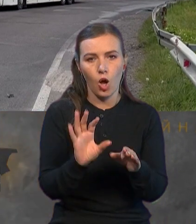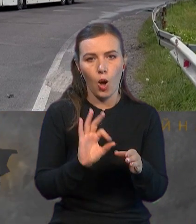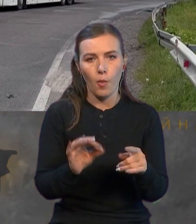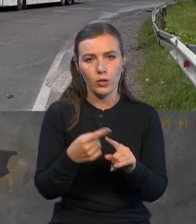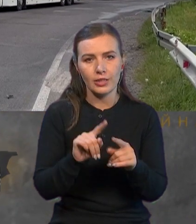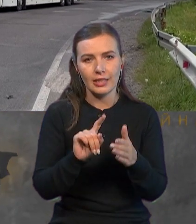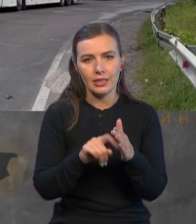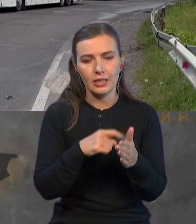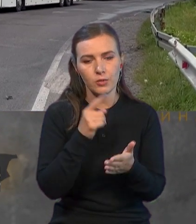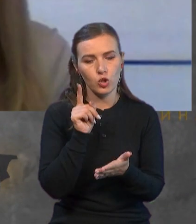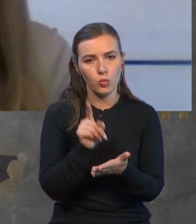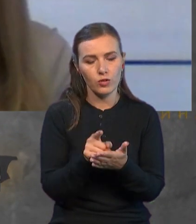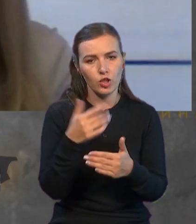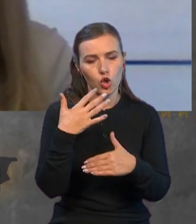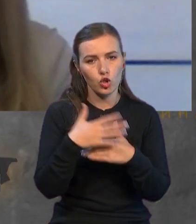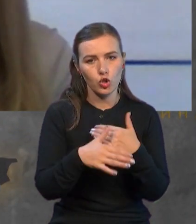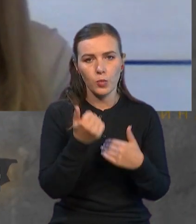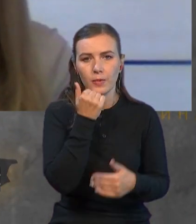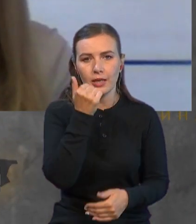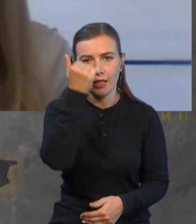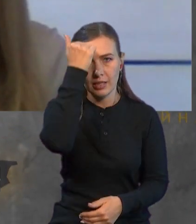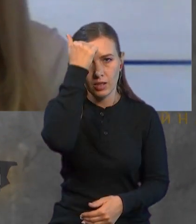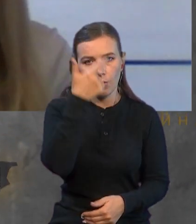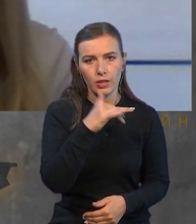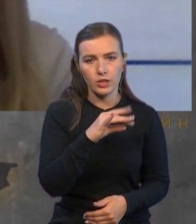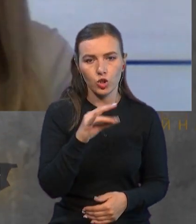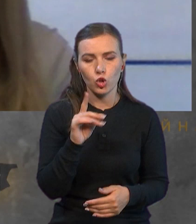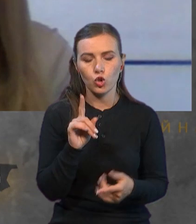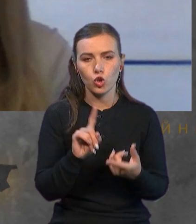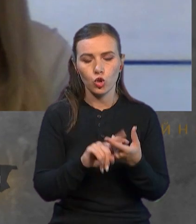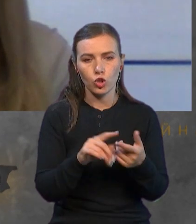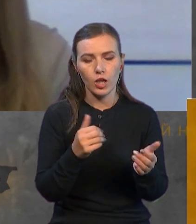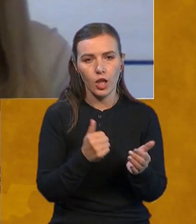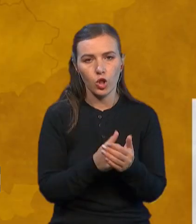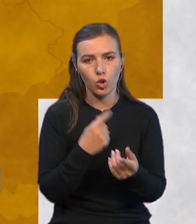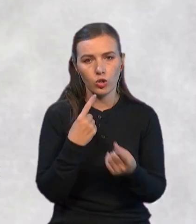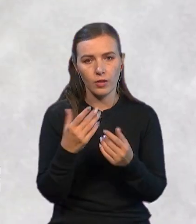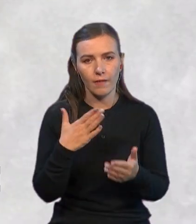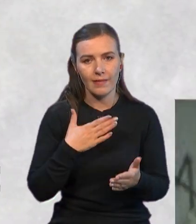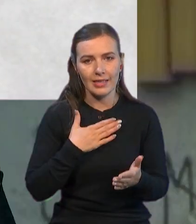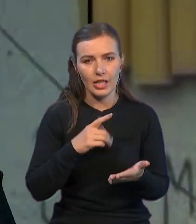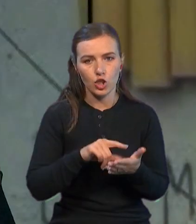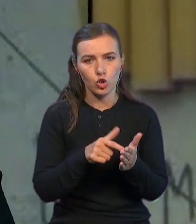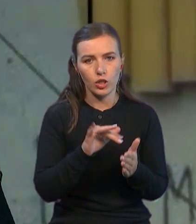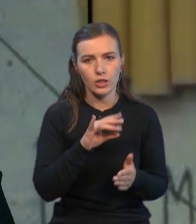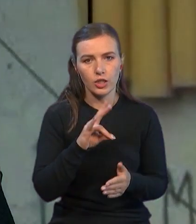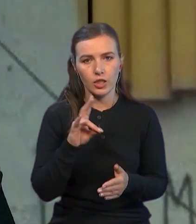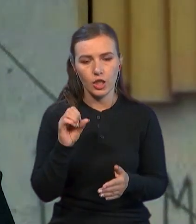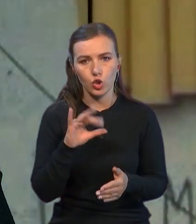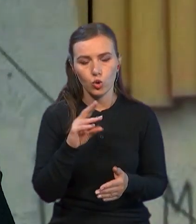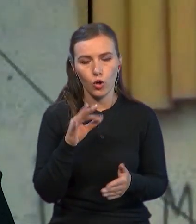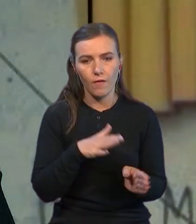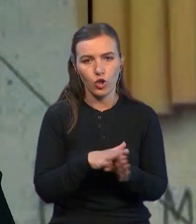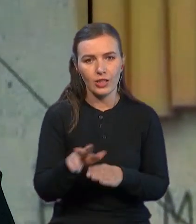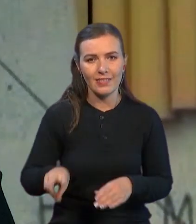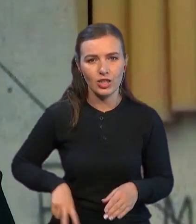обов'язково. Зрозуміло. Дякуємо, пані Ірино. Дякуємо за те, що долучилися до розмови у нашій студії. Це була Ірина Сушко, виконавча